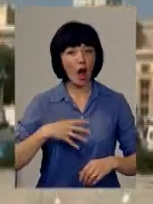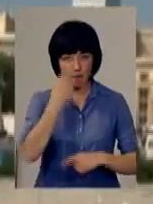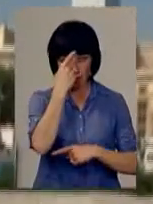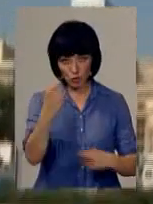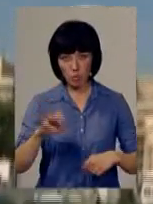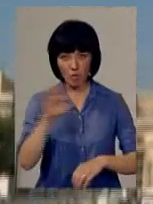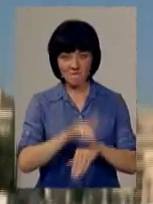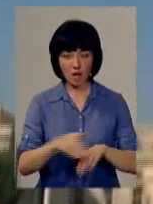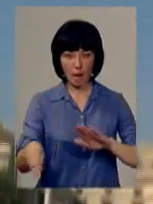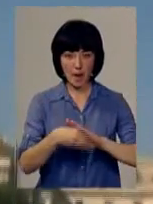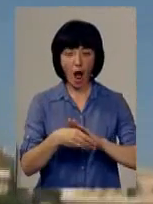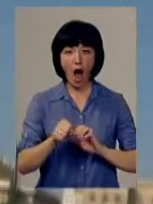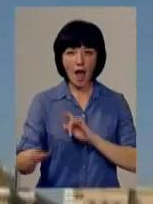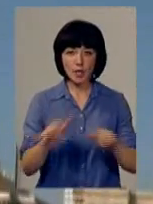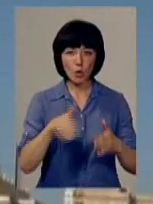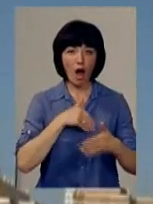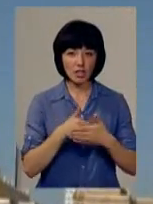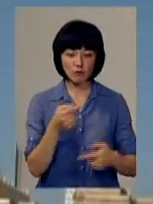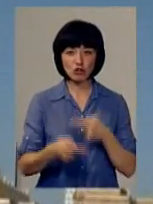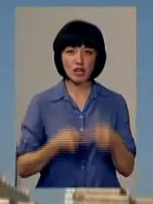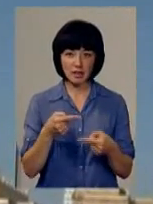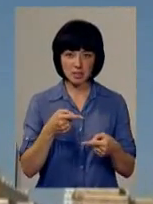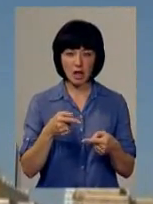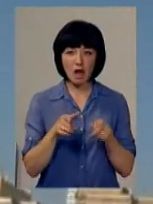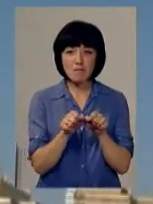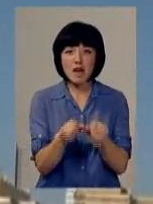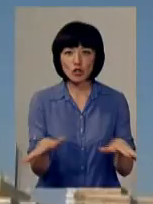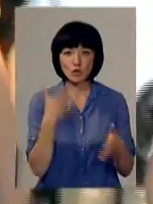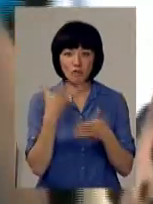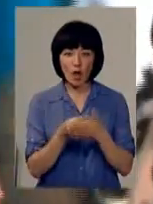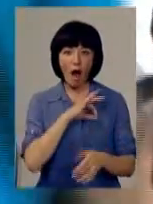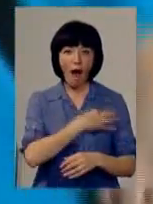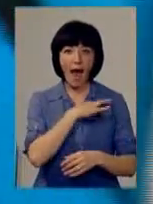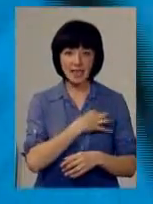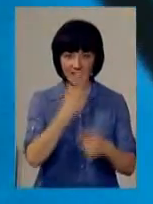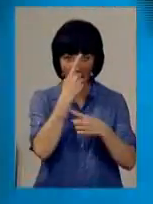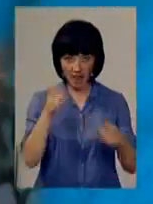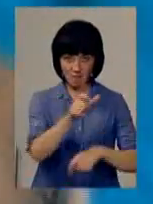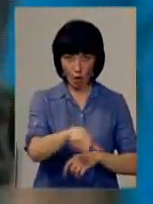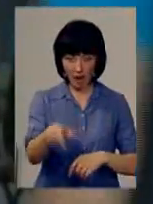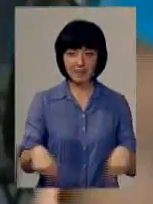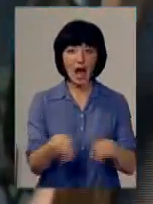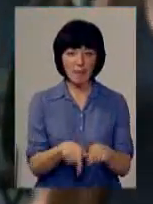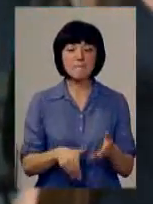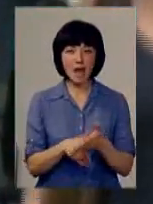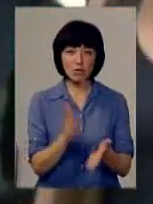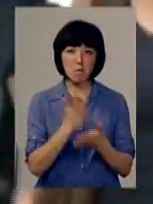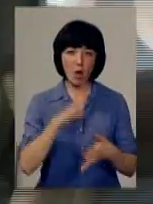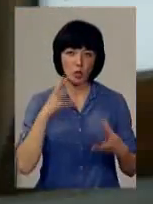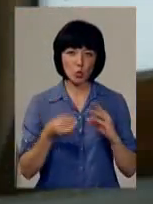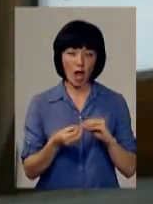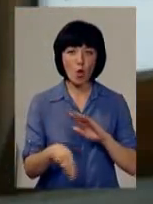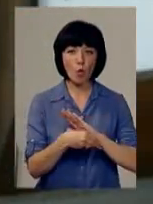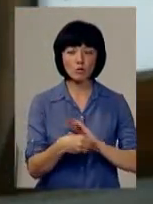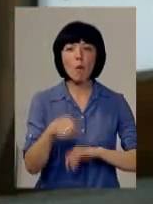поки їм повідомлять про факт хабара, а діють активно через мережу своїх агентів та інформаторів. Такі радикальні методи вже дали свій результат.